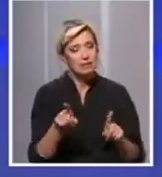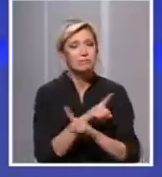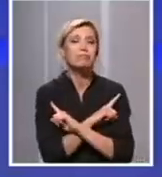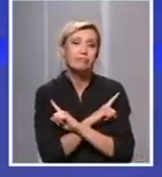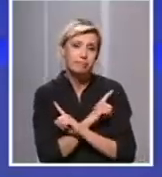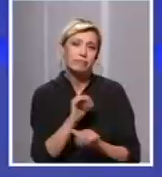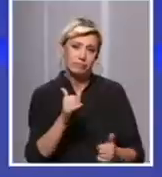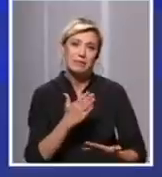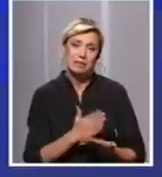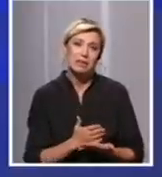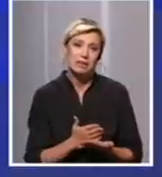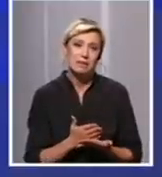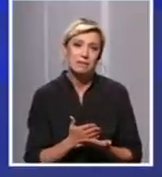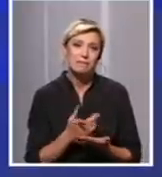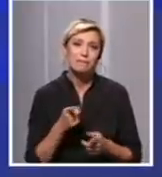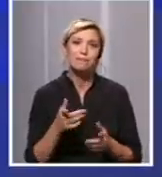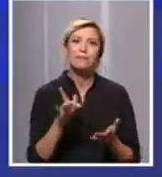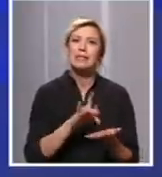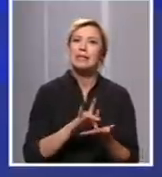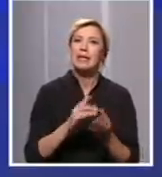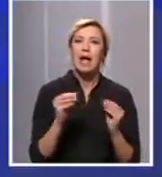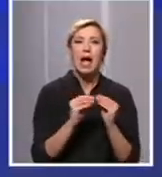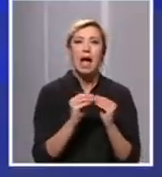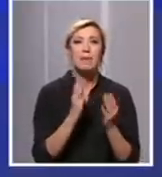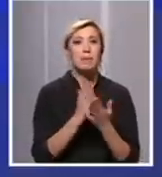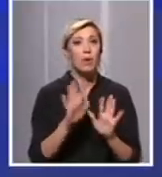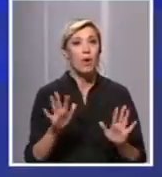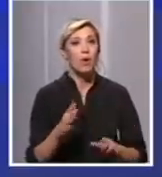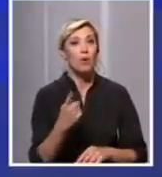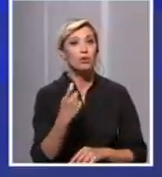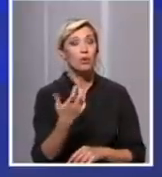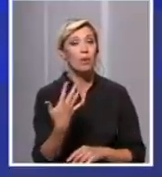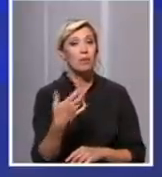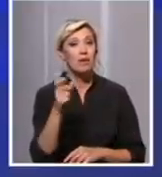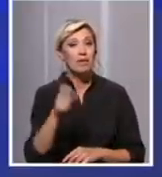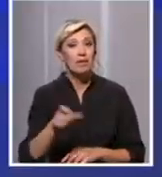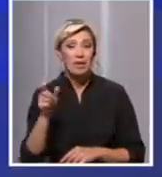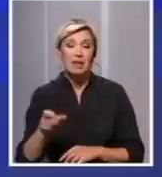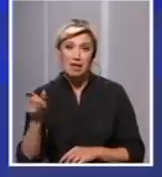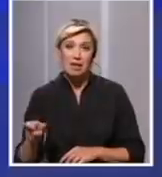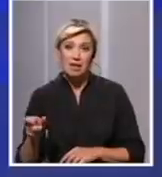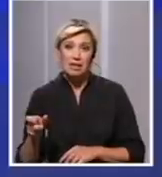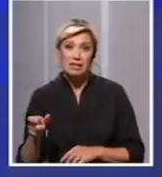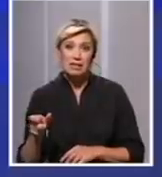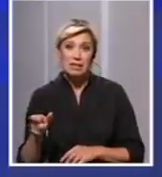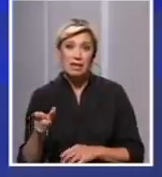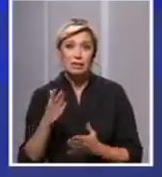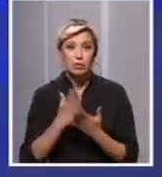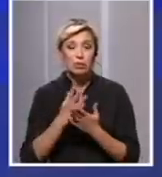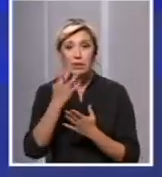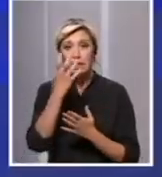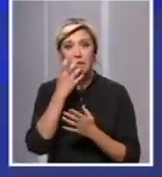se podsjetimo da smo na sredinu aprila imali skoro 150 osoba koje su u jednom momentu nalazilo na